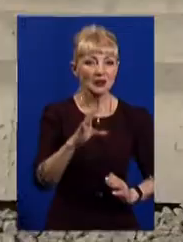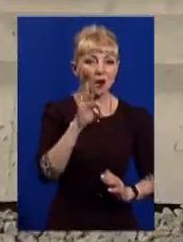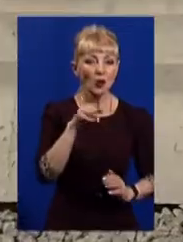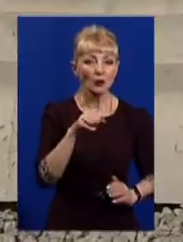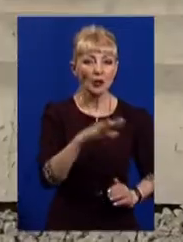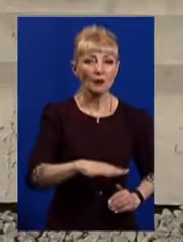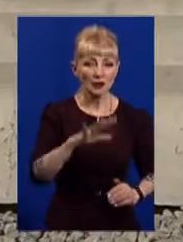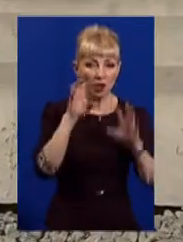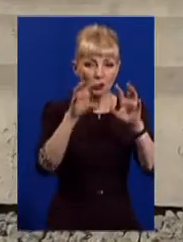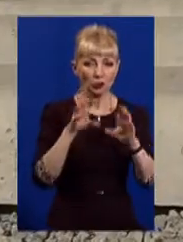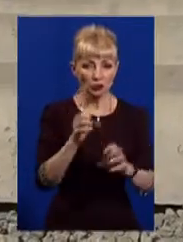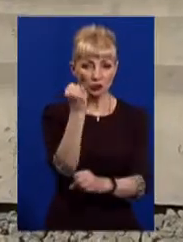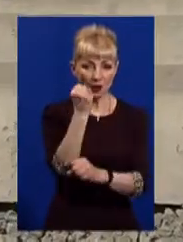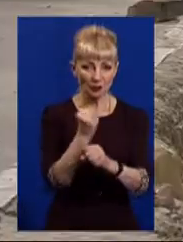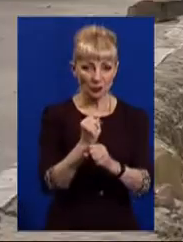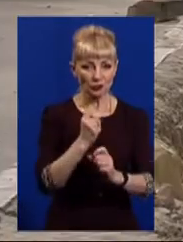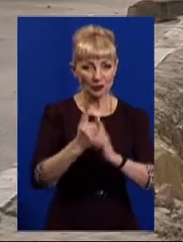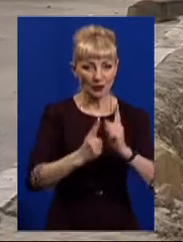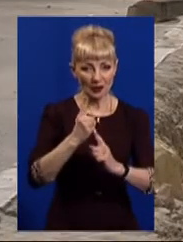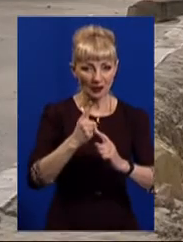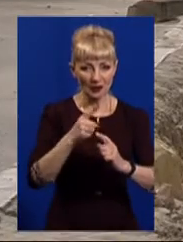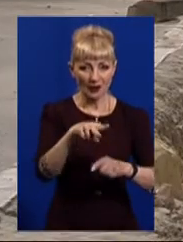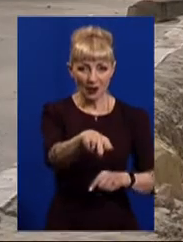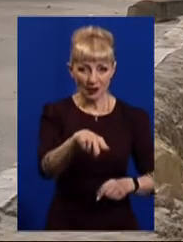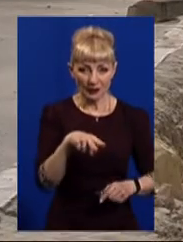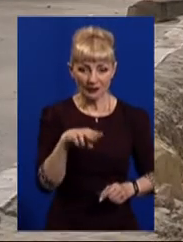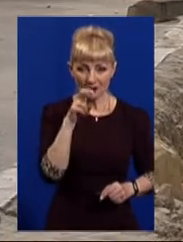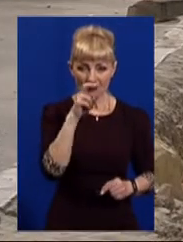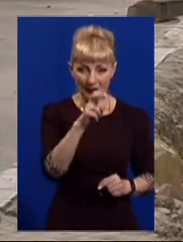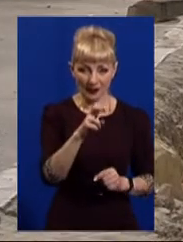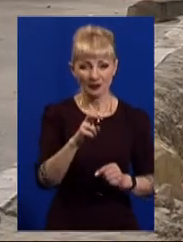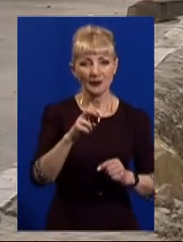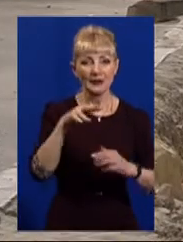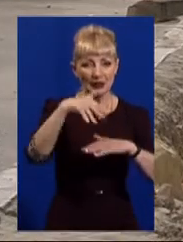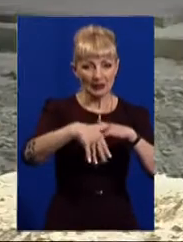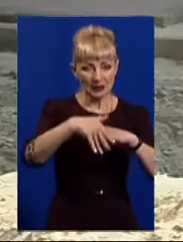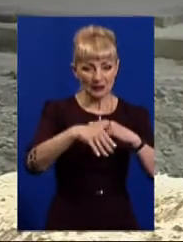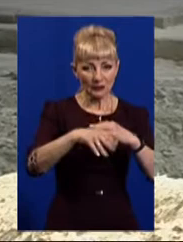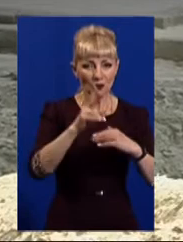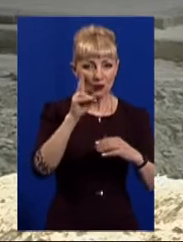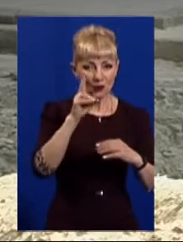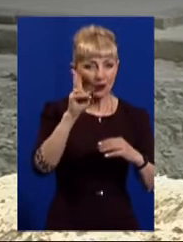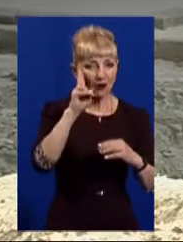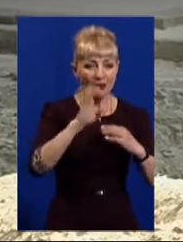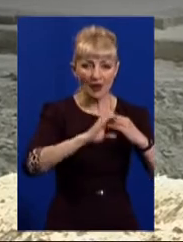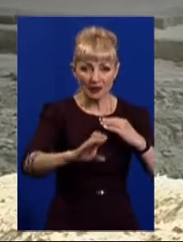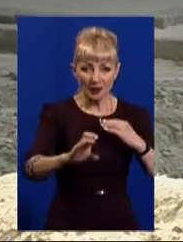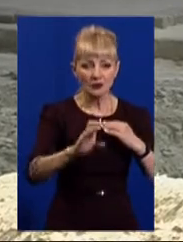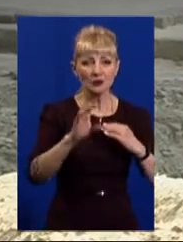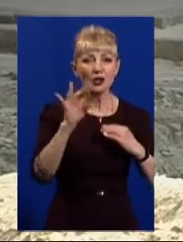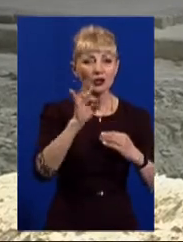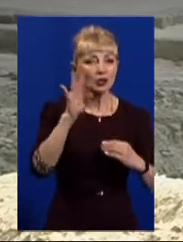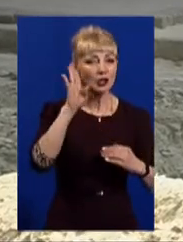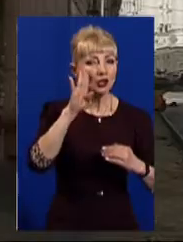Конституції робітники перекладали трамвайні колії, будували зливову каналізацію та замінювали водогін. Чому подовжили строки